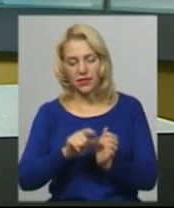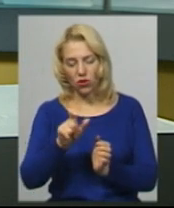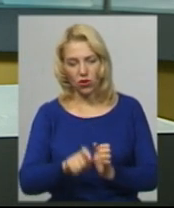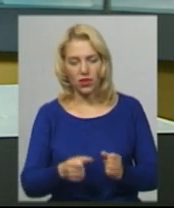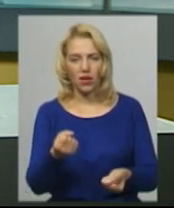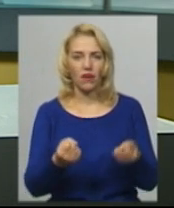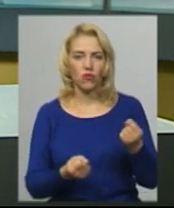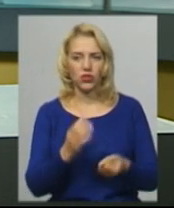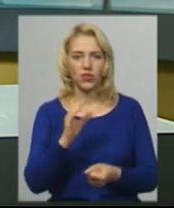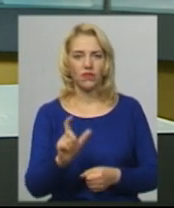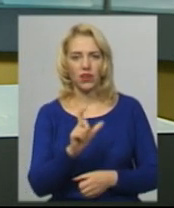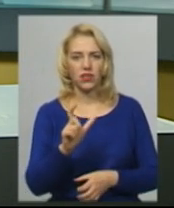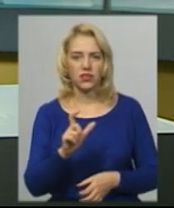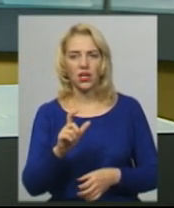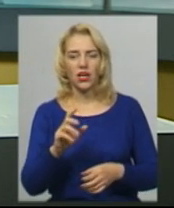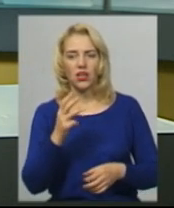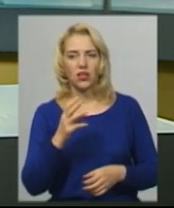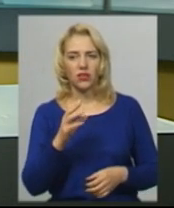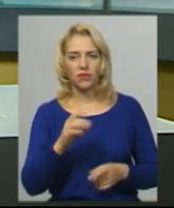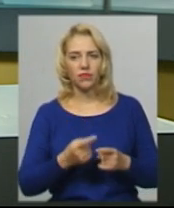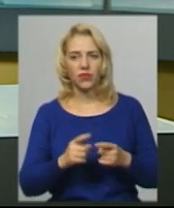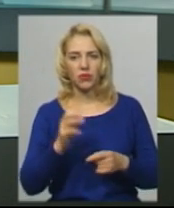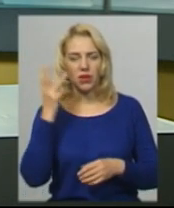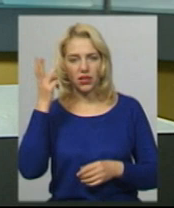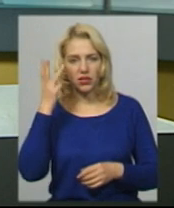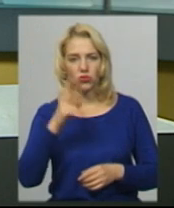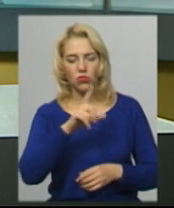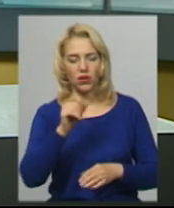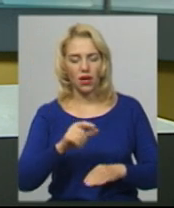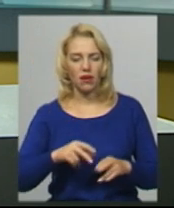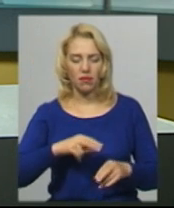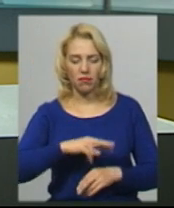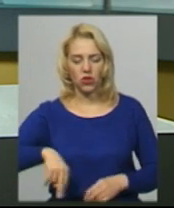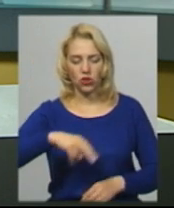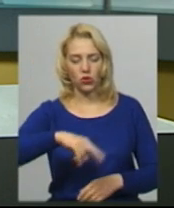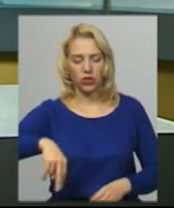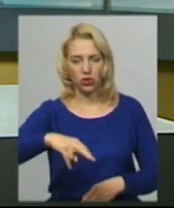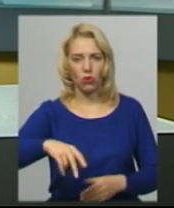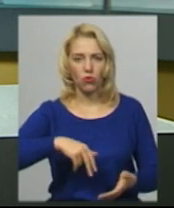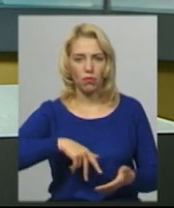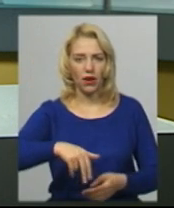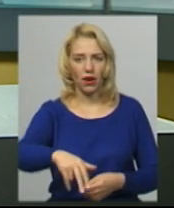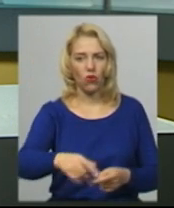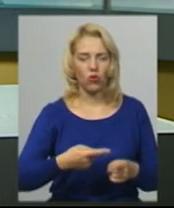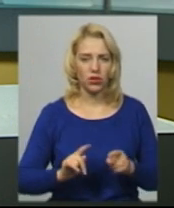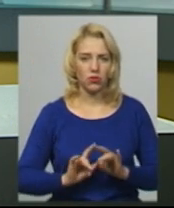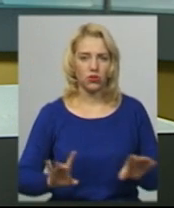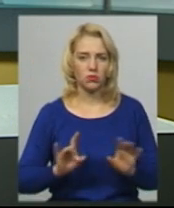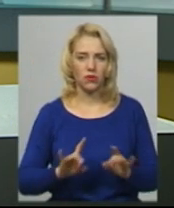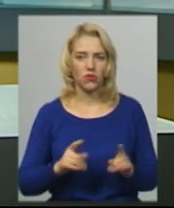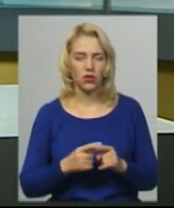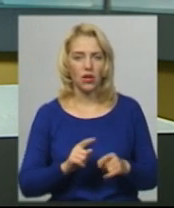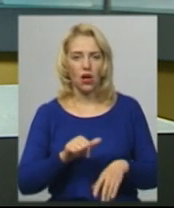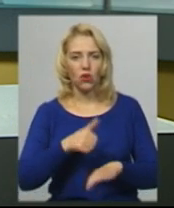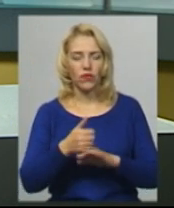автомобіля ВАЗ-2107 у Хмельницькому на пішохідному переході. Про це розповіла інспектор сектору комунікації